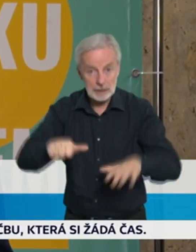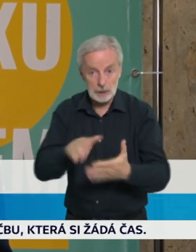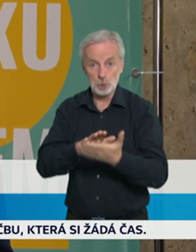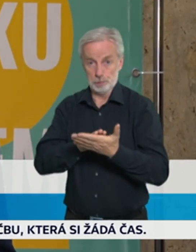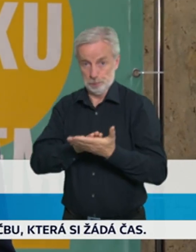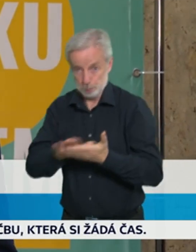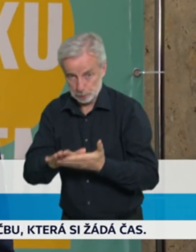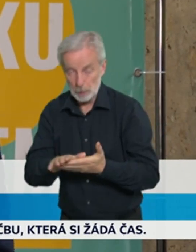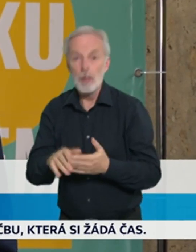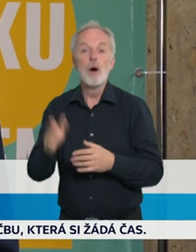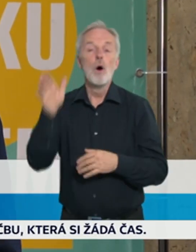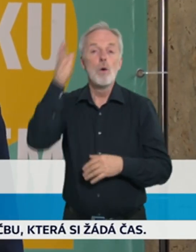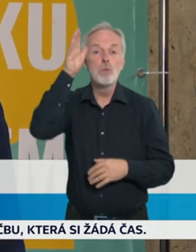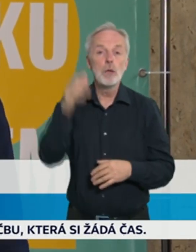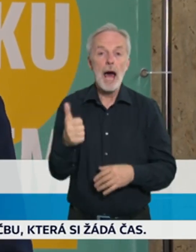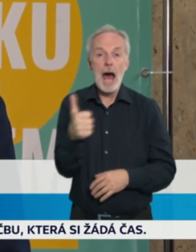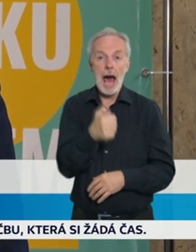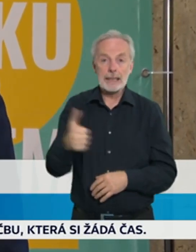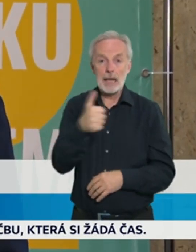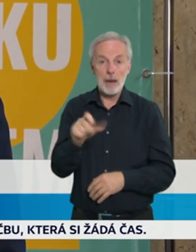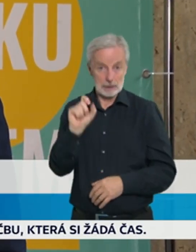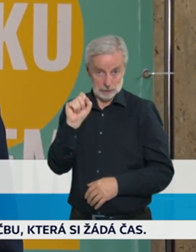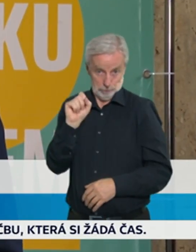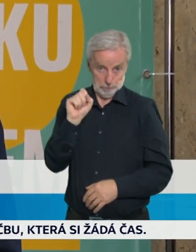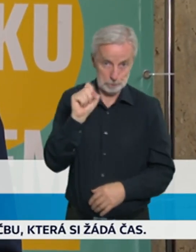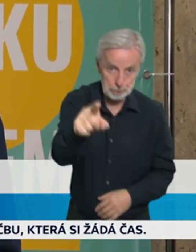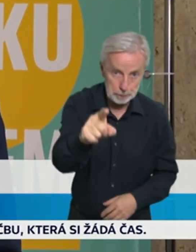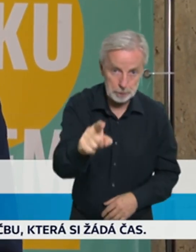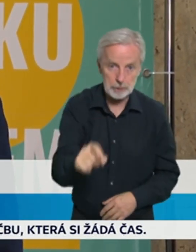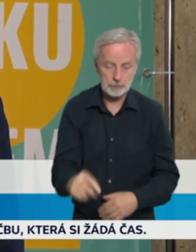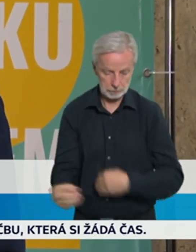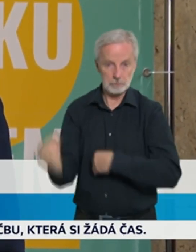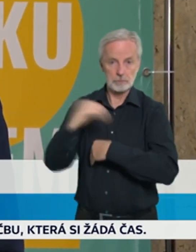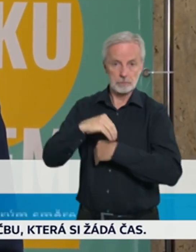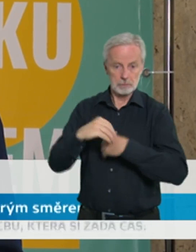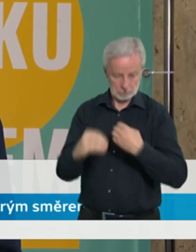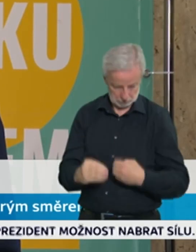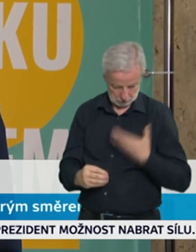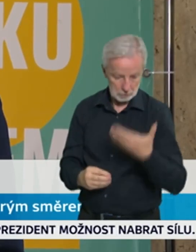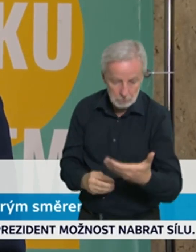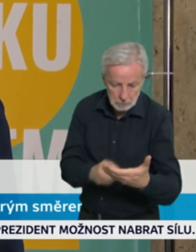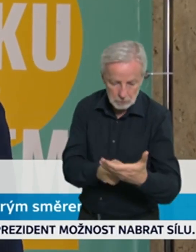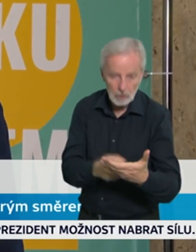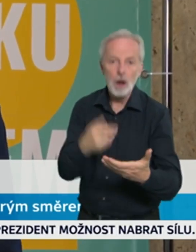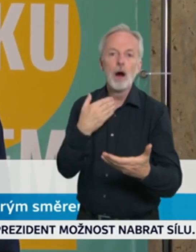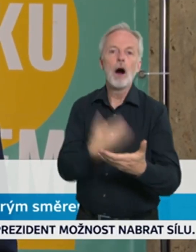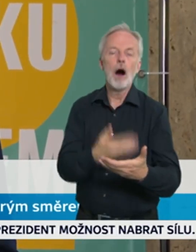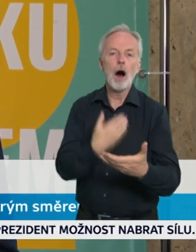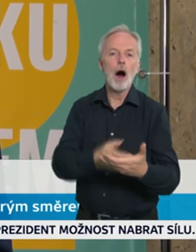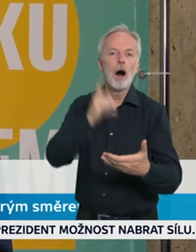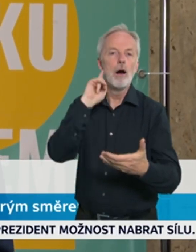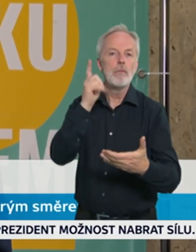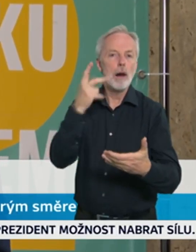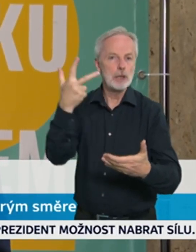třetí dávku. A určitě velmi, velmi doporučuji všem chronicky nemocným pacientům, všem seniorům,